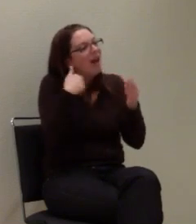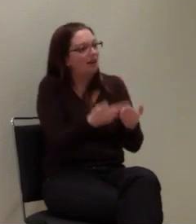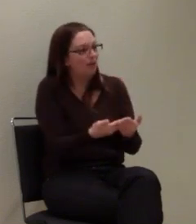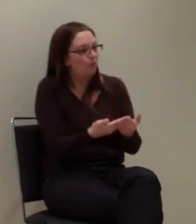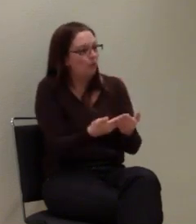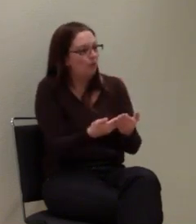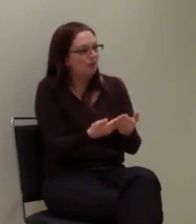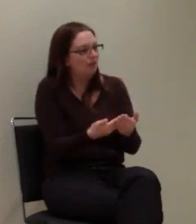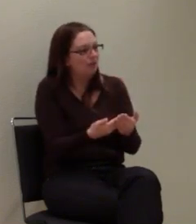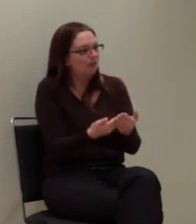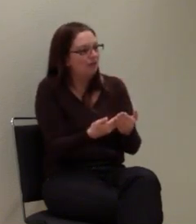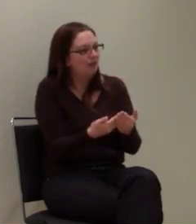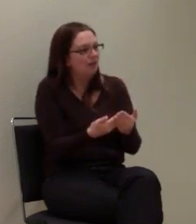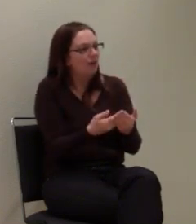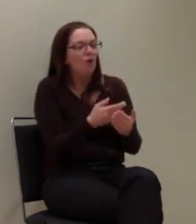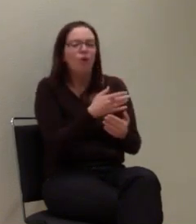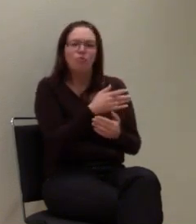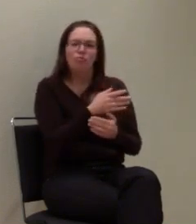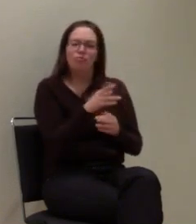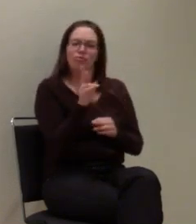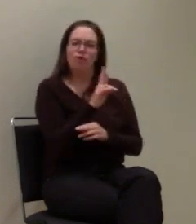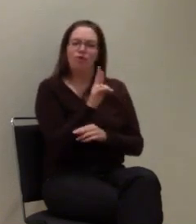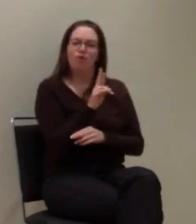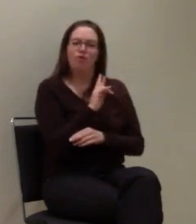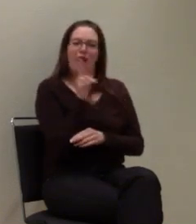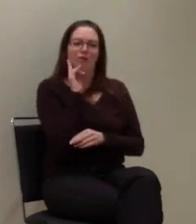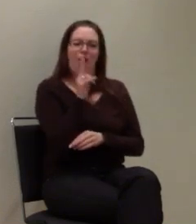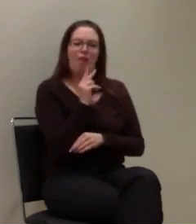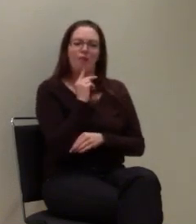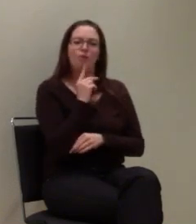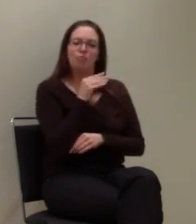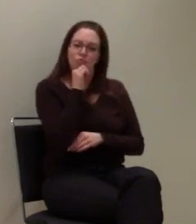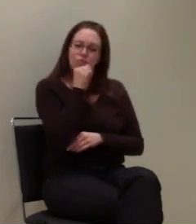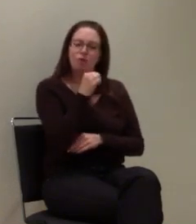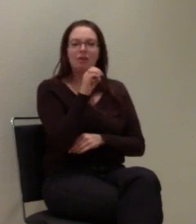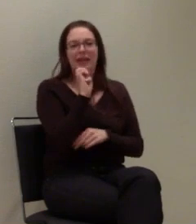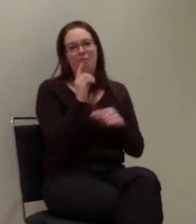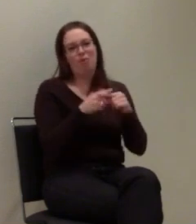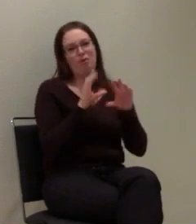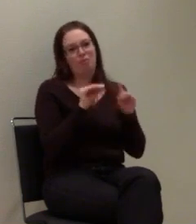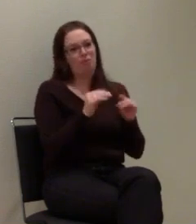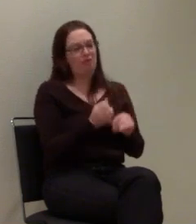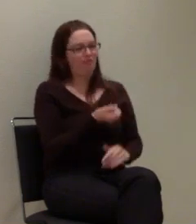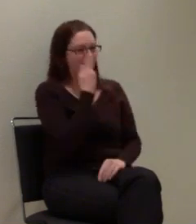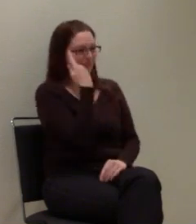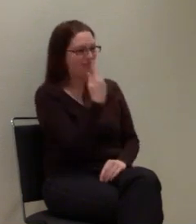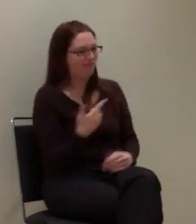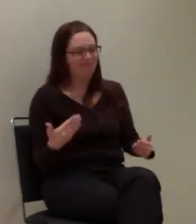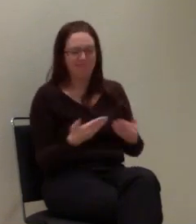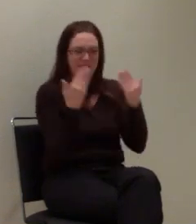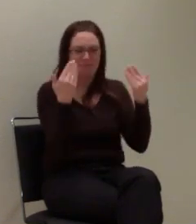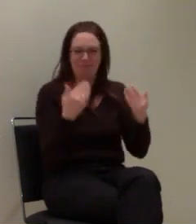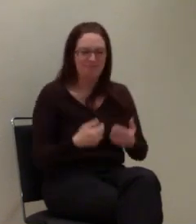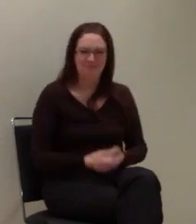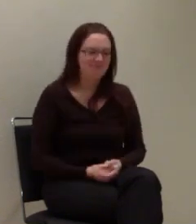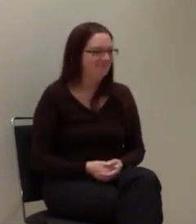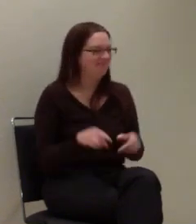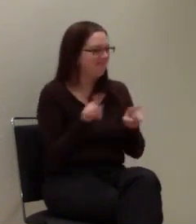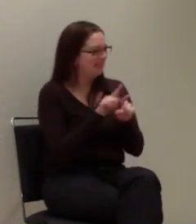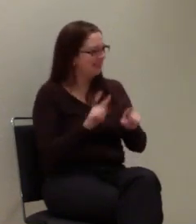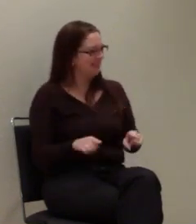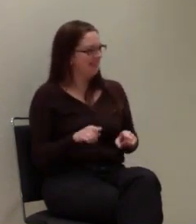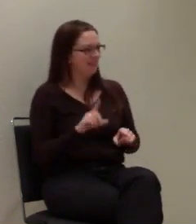Tarif und viele gehörlose E-Plus nutzen. Also ganz interessanterweise Konsolationen bieten das eine